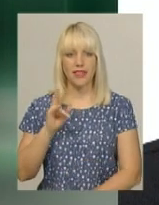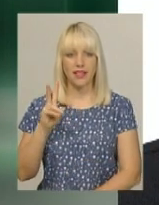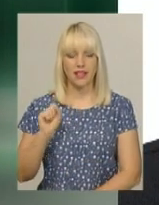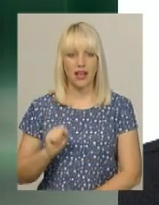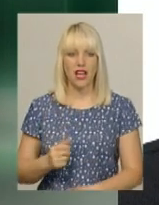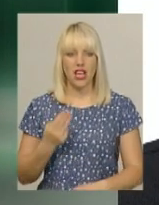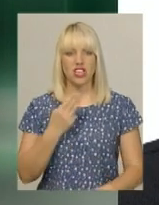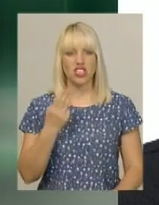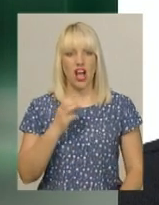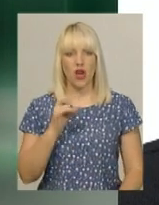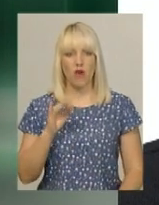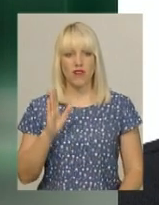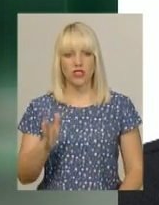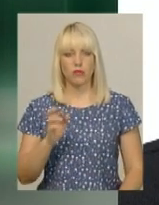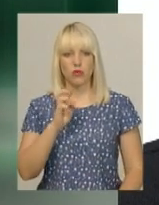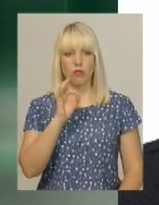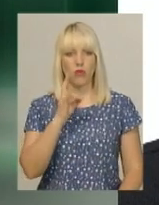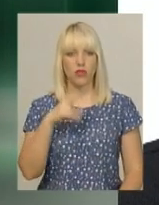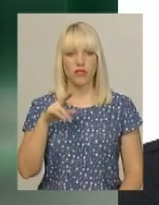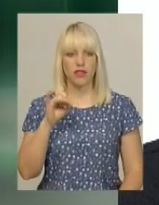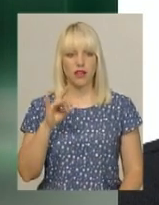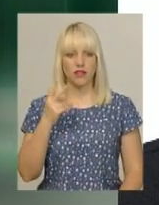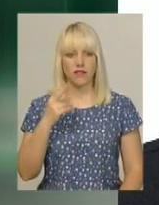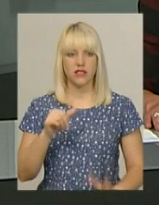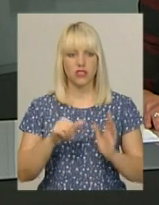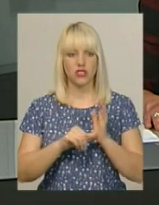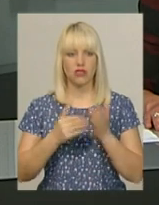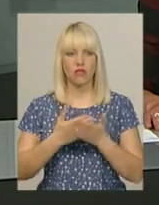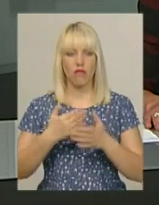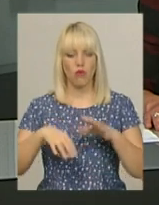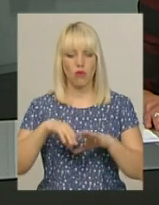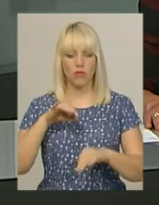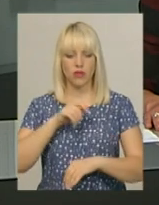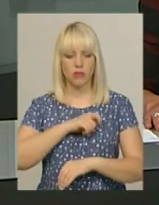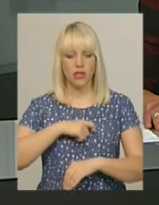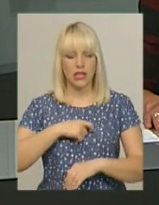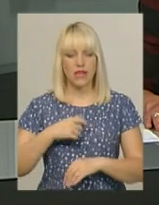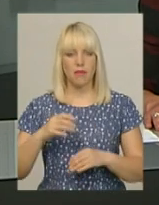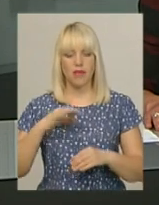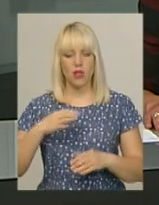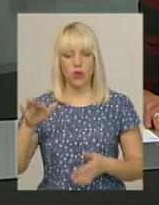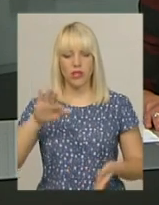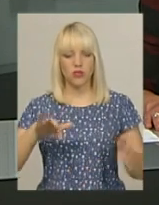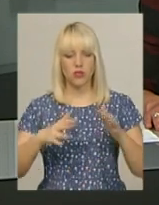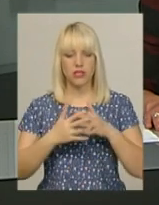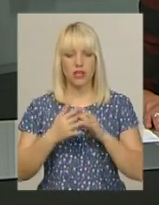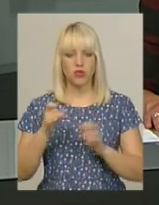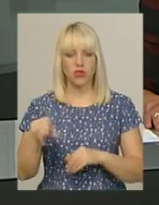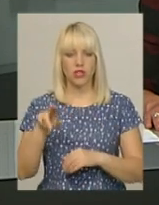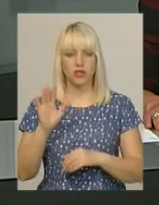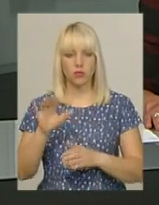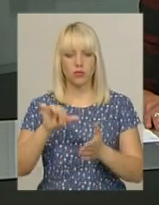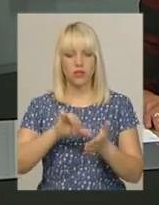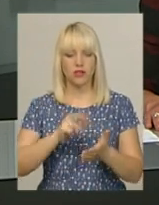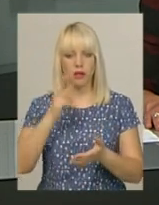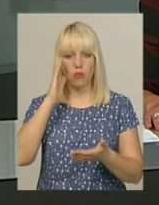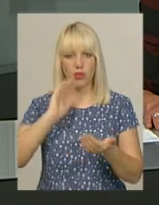громадою керуватиме Болеслав Бондар. 26 новообраних депутатів Білогірської селищної ради представлятимуть три політичних сили